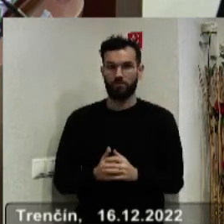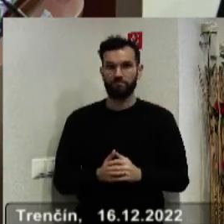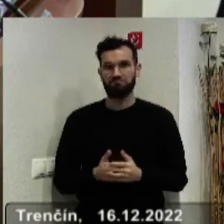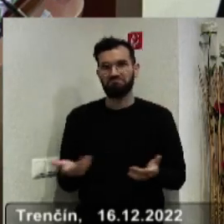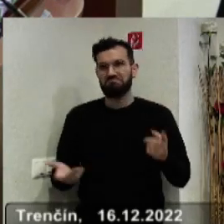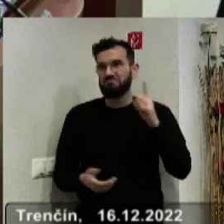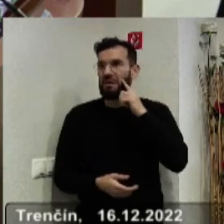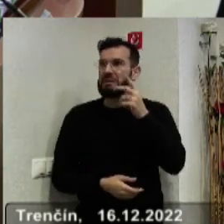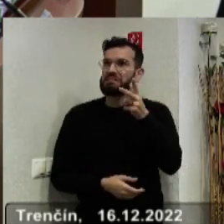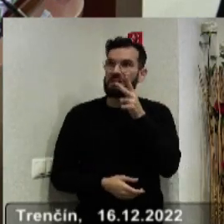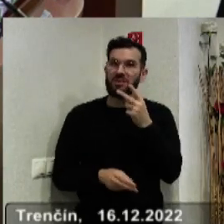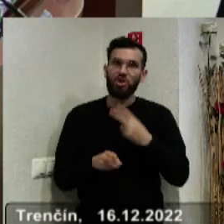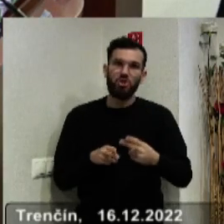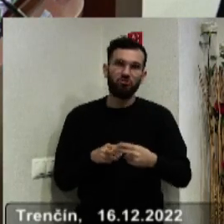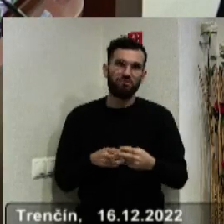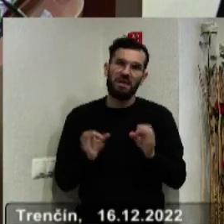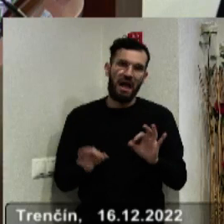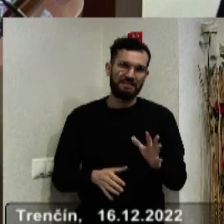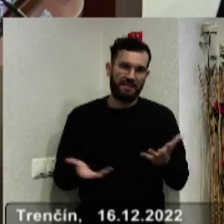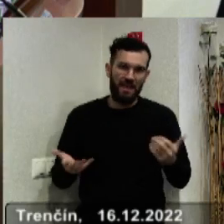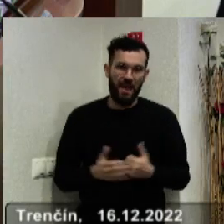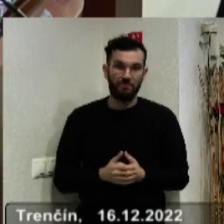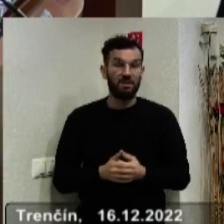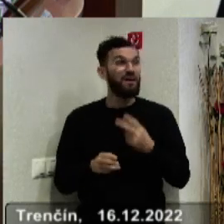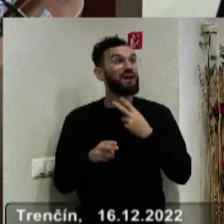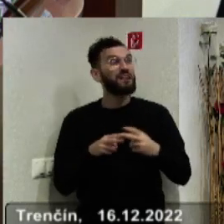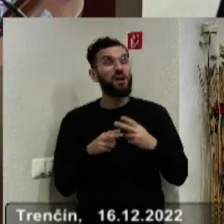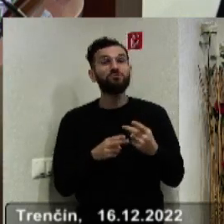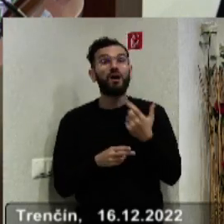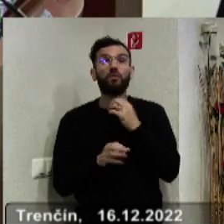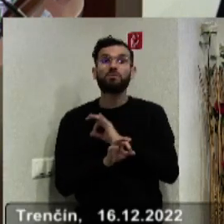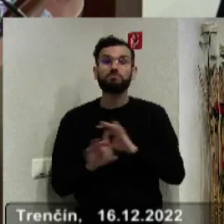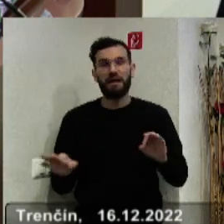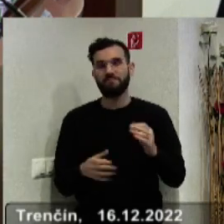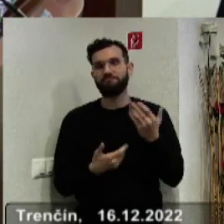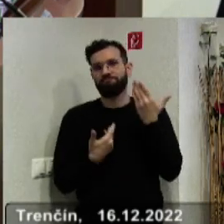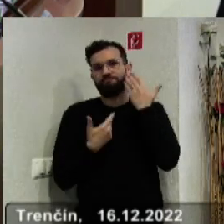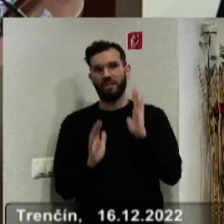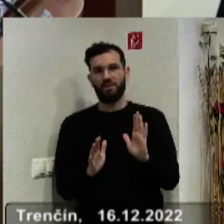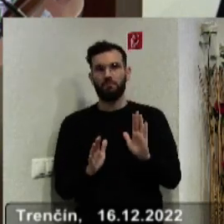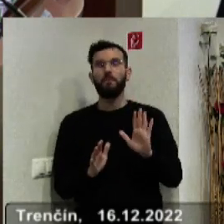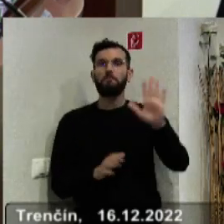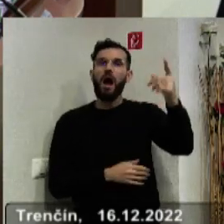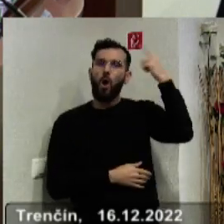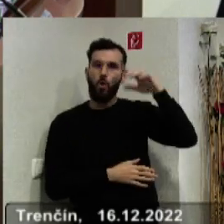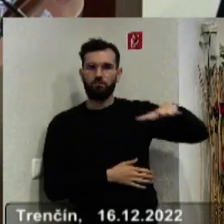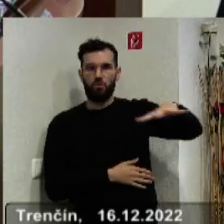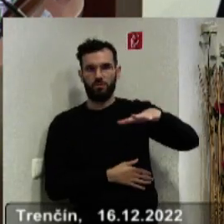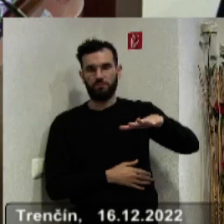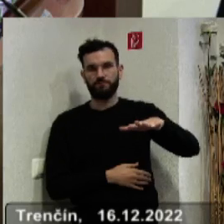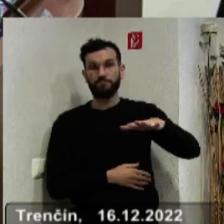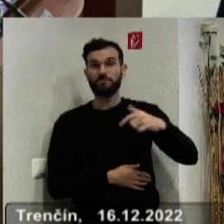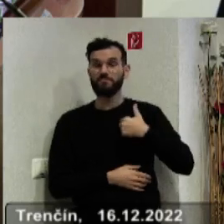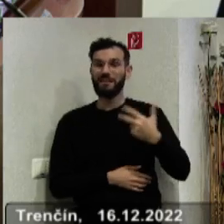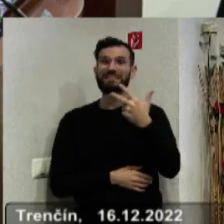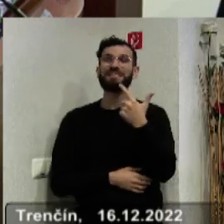či tri dní sú riešenie, ste ani neviem, ako sa to má riešiť. Na to máme na Slovensku odborníkov. Ja som len človek s